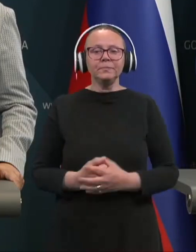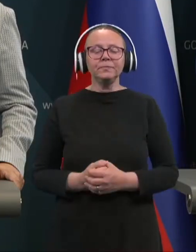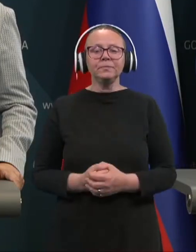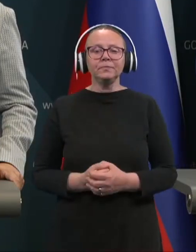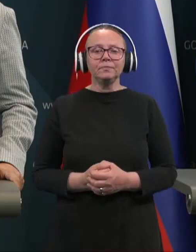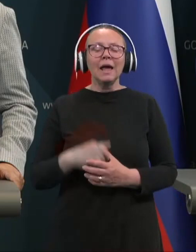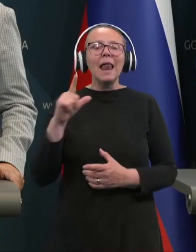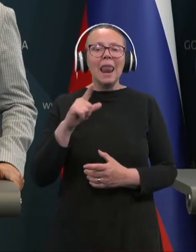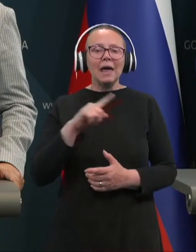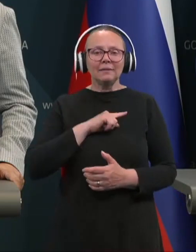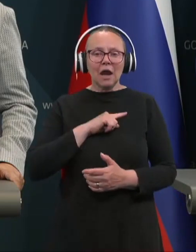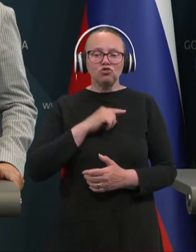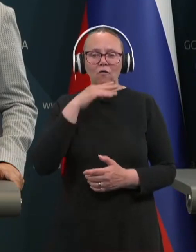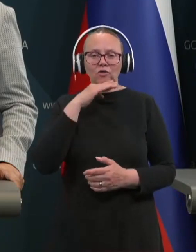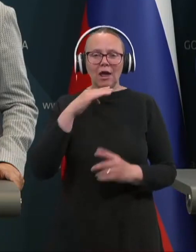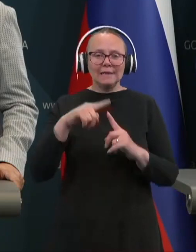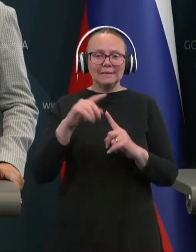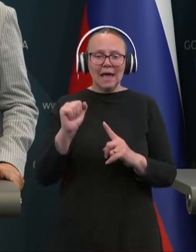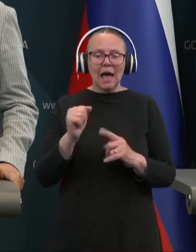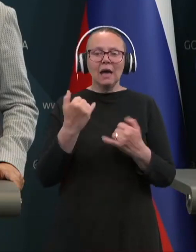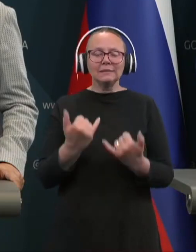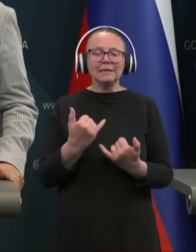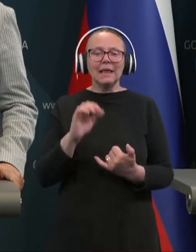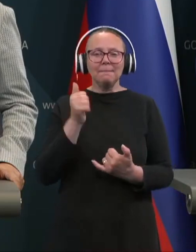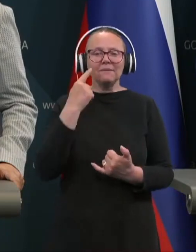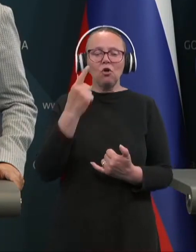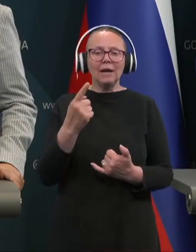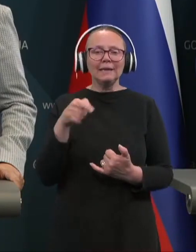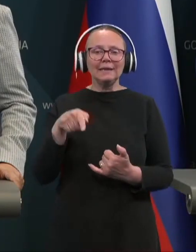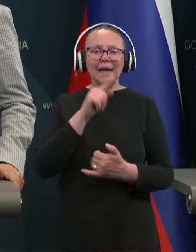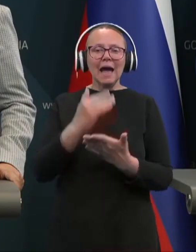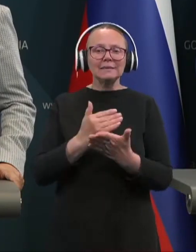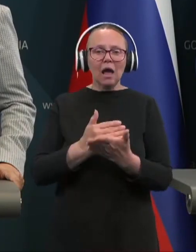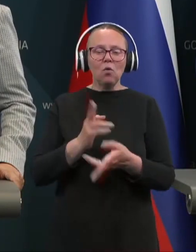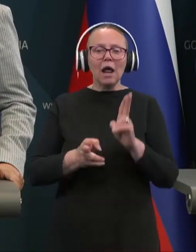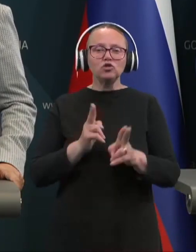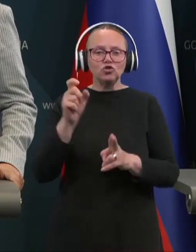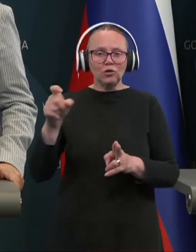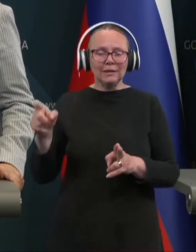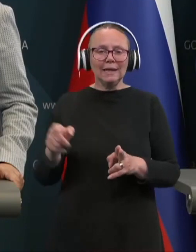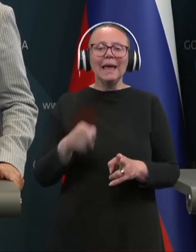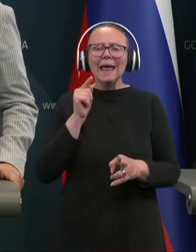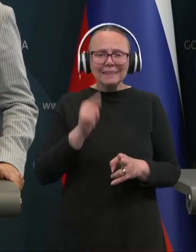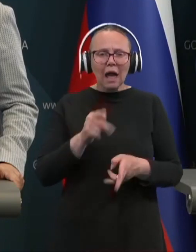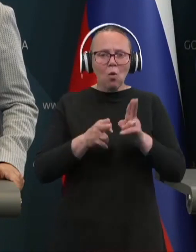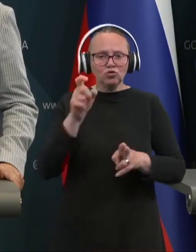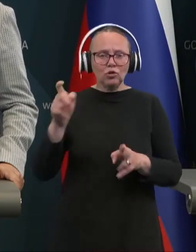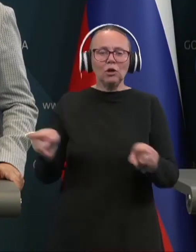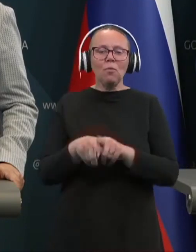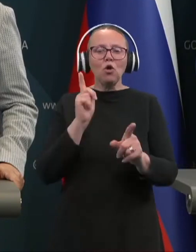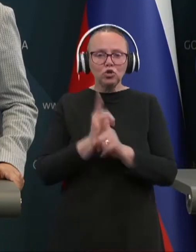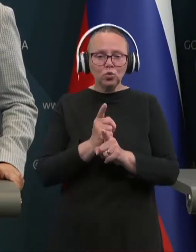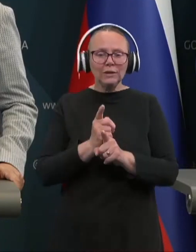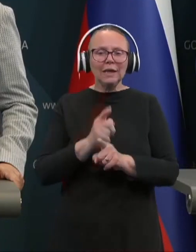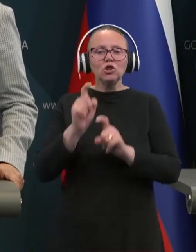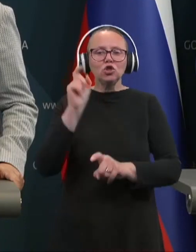Lara Draškoviča, zdaj najprej glede tega zakona o sodniki, se pravi tako sodnikom kot tudi tožilcem